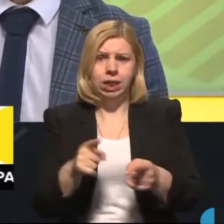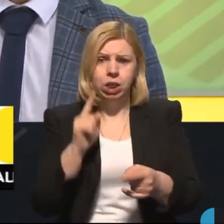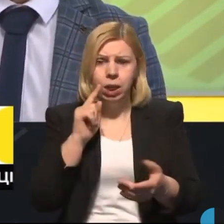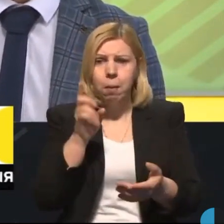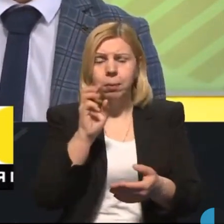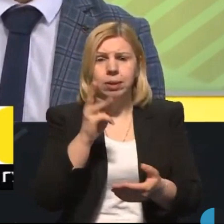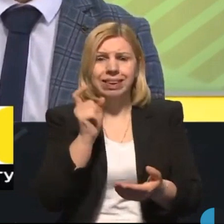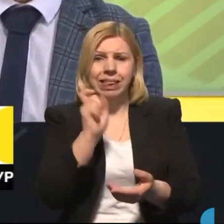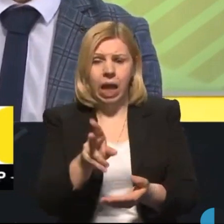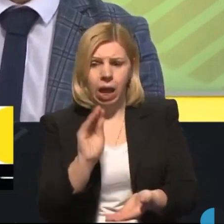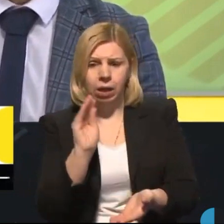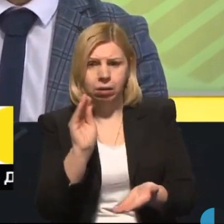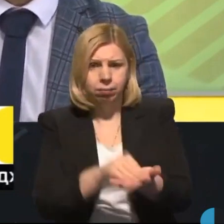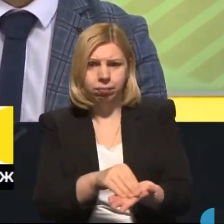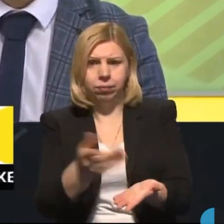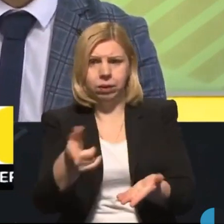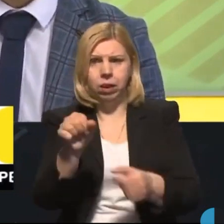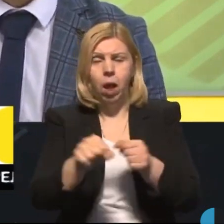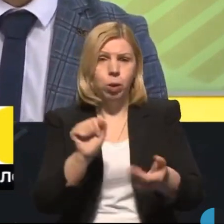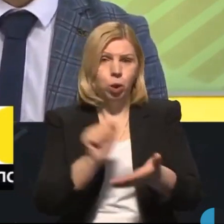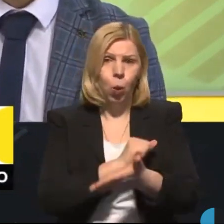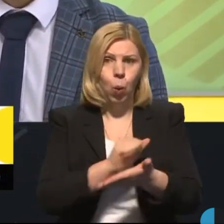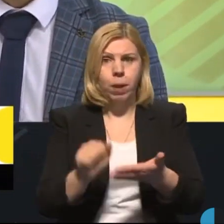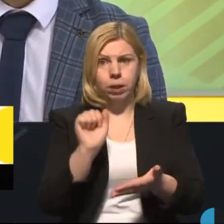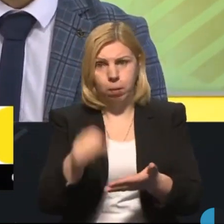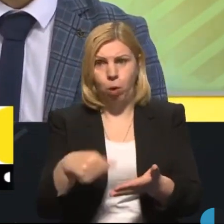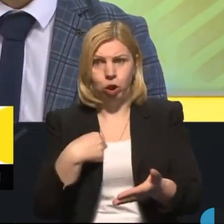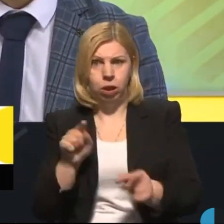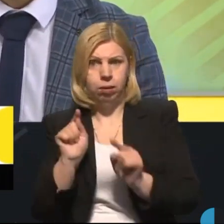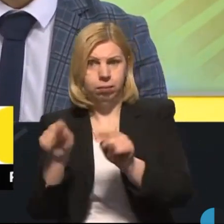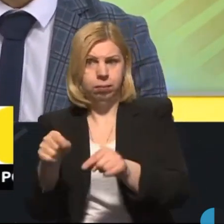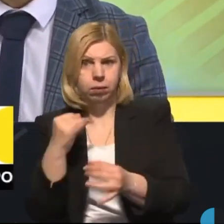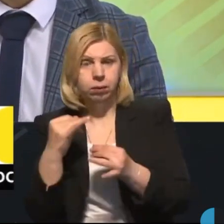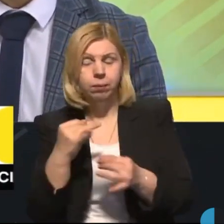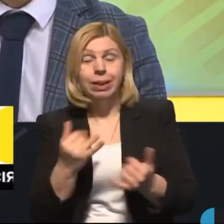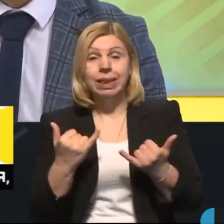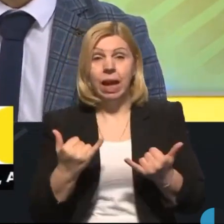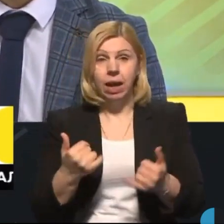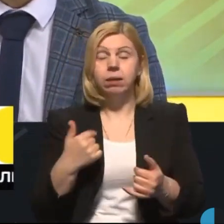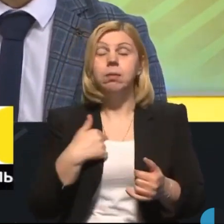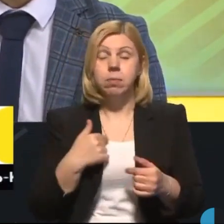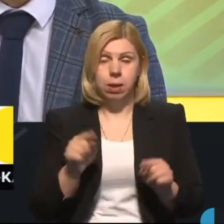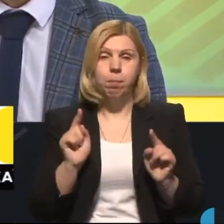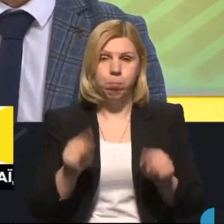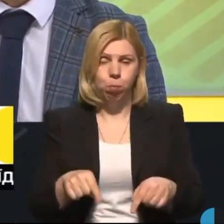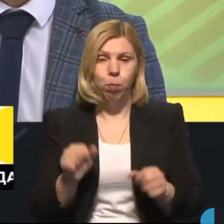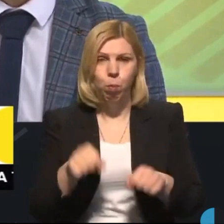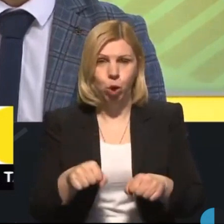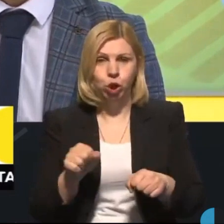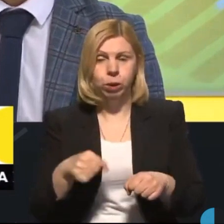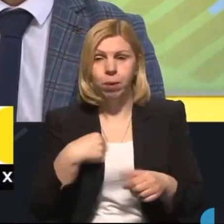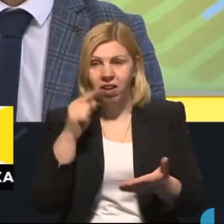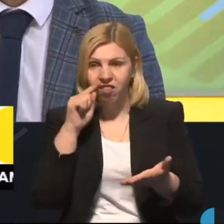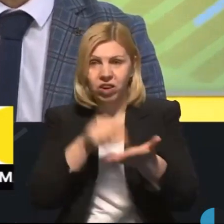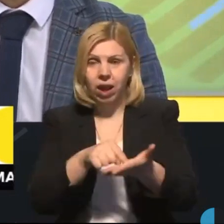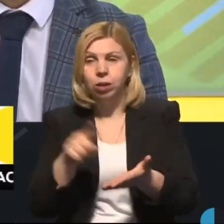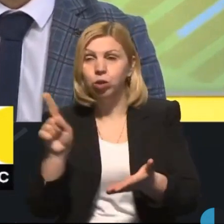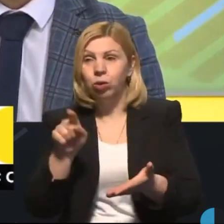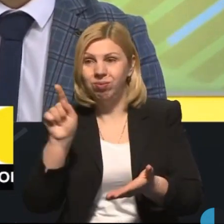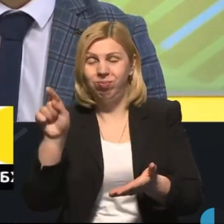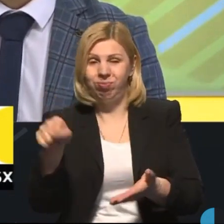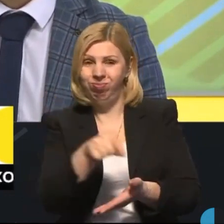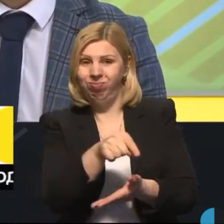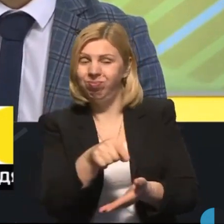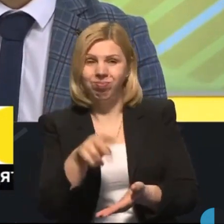зробити? Чи можна такими документами оперувати з органами місцевого самоврядування? Наразі ми можемо так дійсно вказувати на недоліки